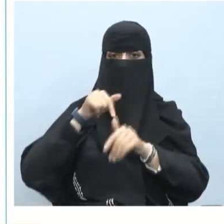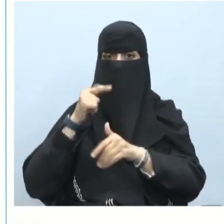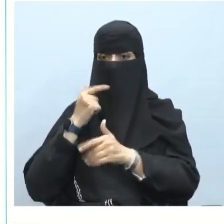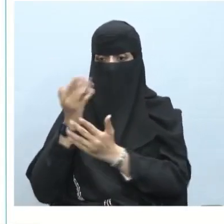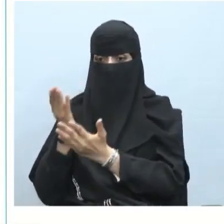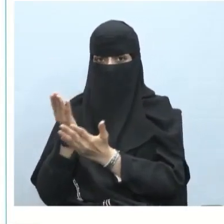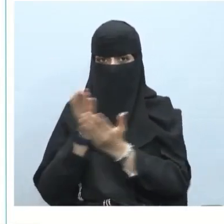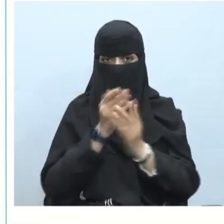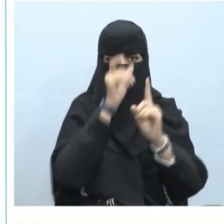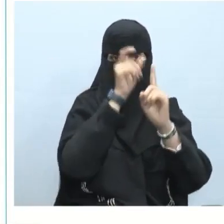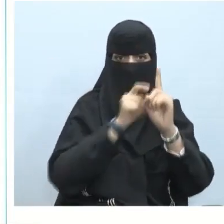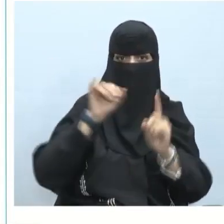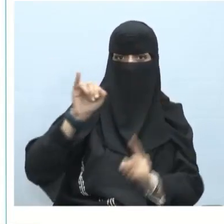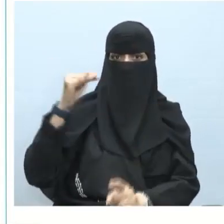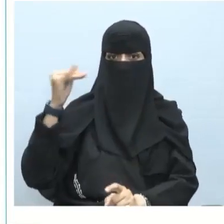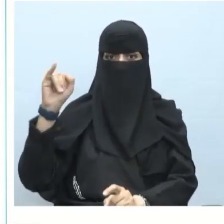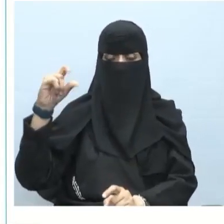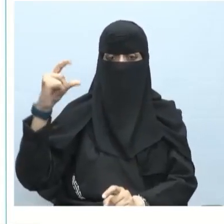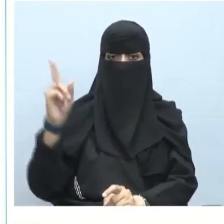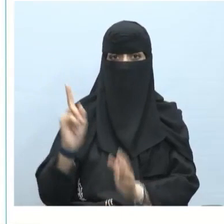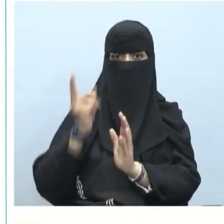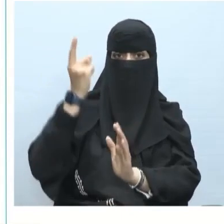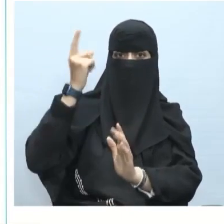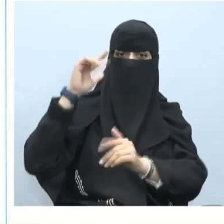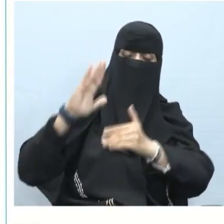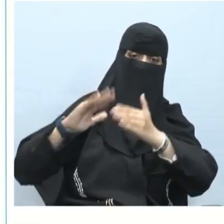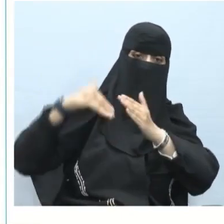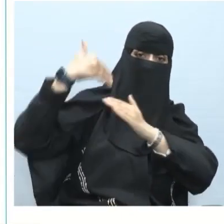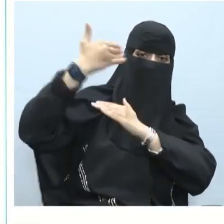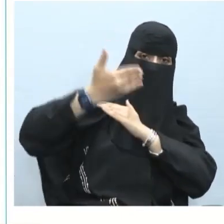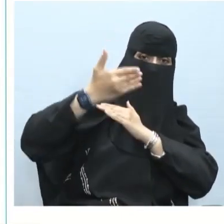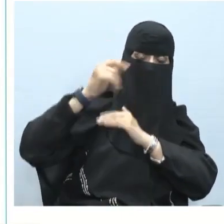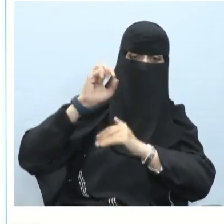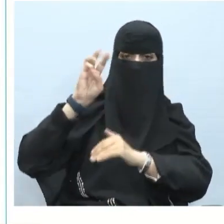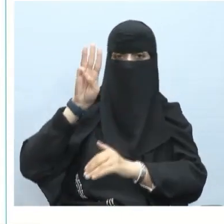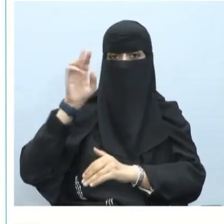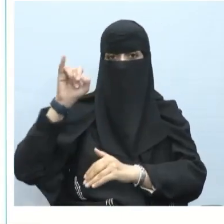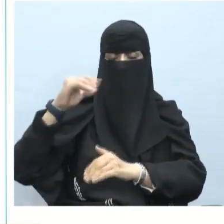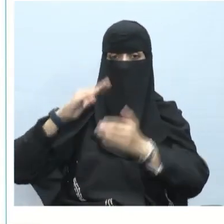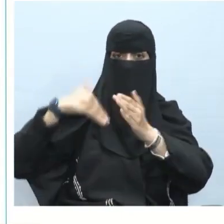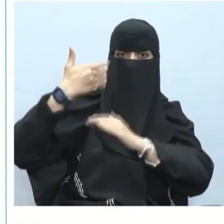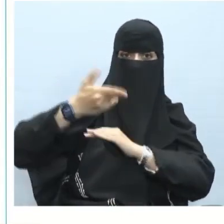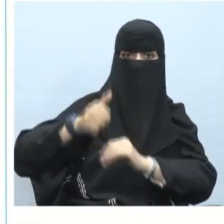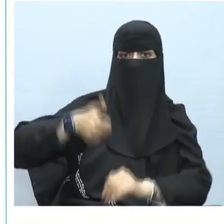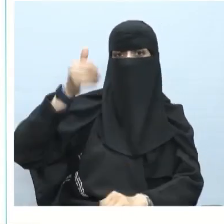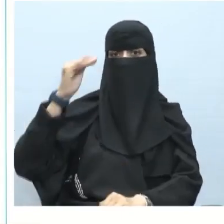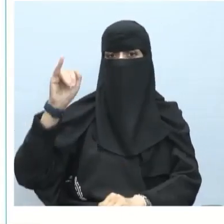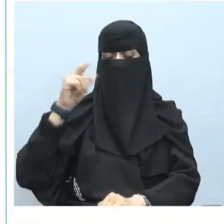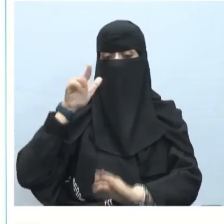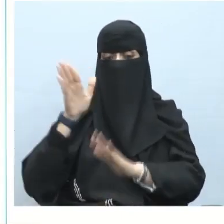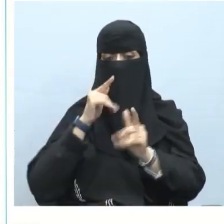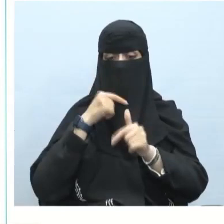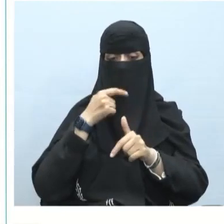محمد ثم أحمد إذن هنا كما قلنا الواو يفيد الاشتراك في الحكم دون